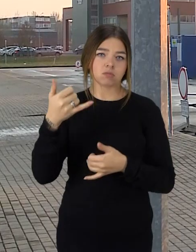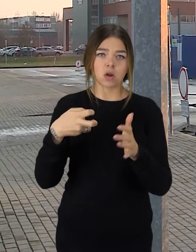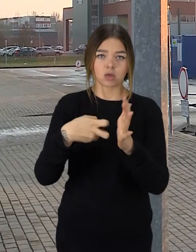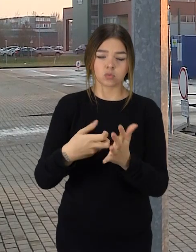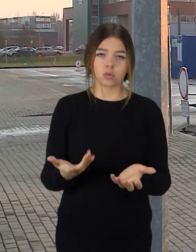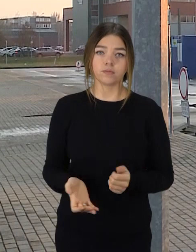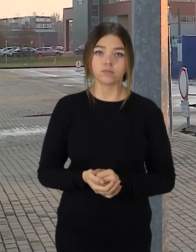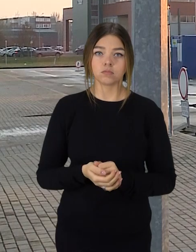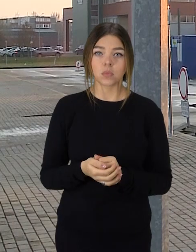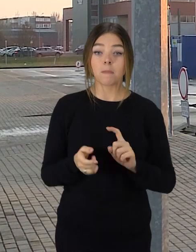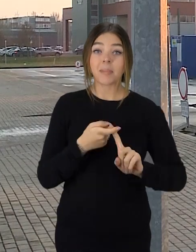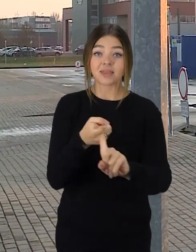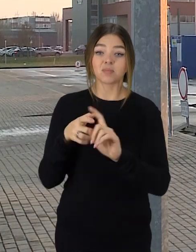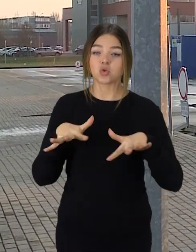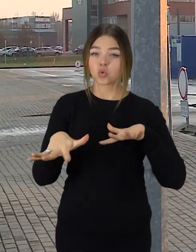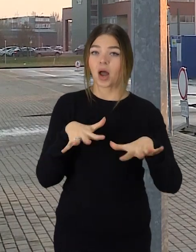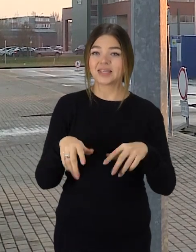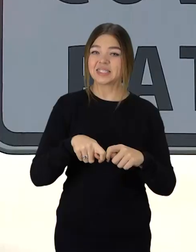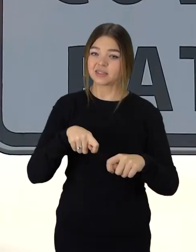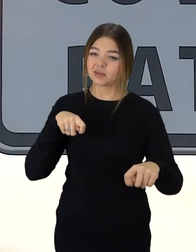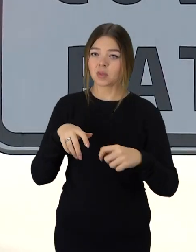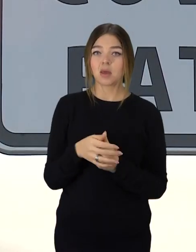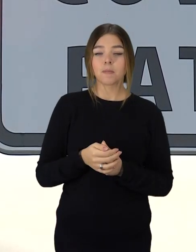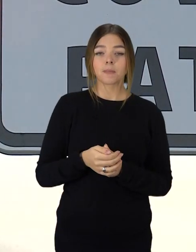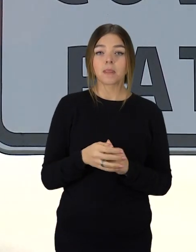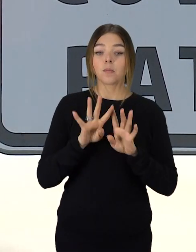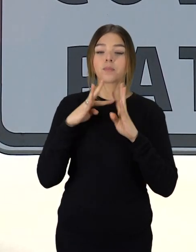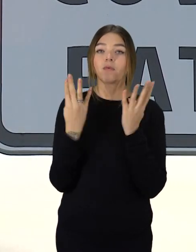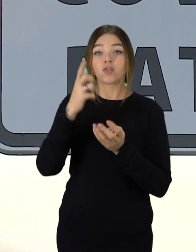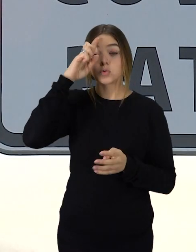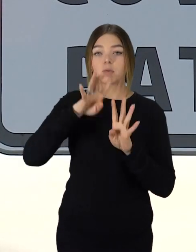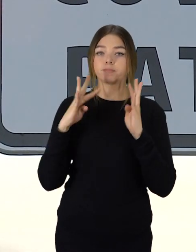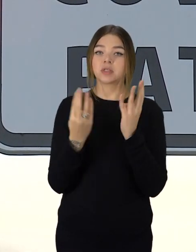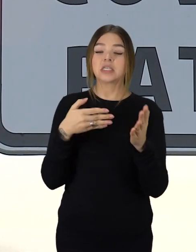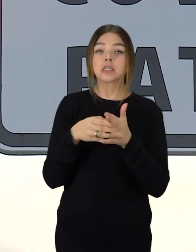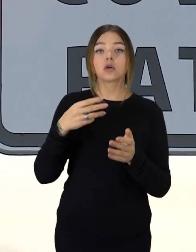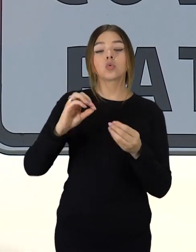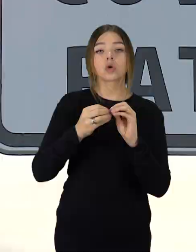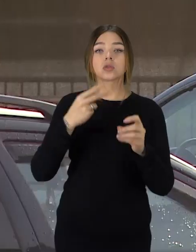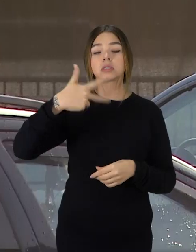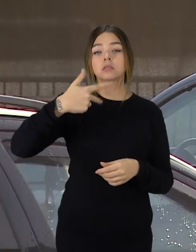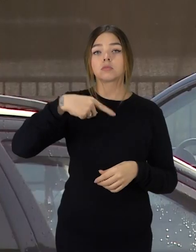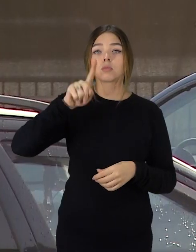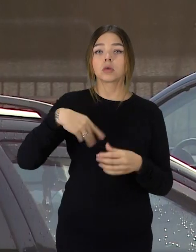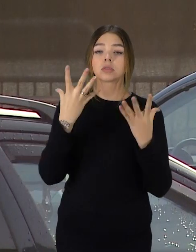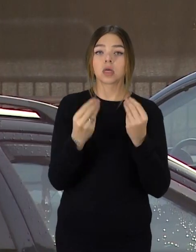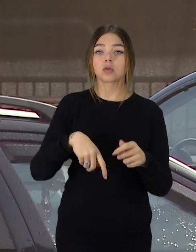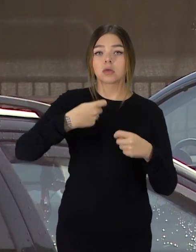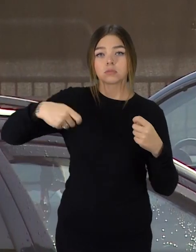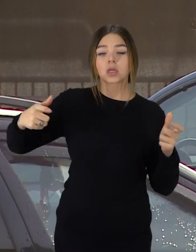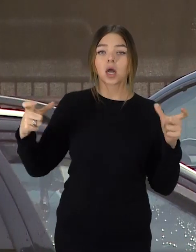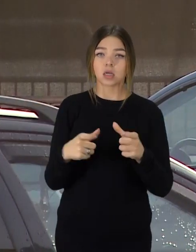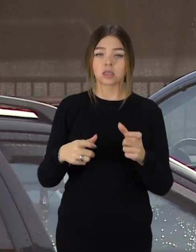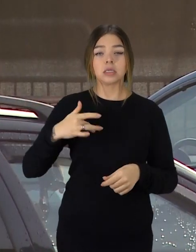Pandeminė situacija visoje šalyje įtempta. Pirmadienį pusėdžiavusi vyriausybė apsisprendi iki gruodžio 31-osios pratesti karantiną bei